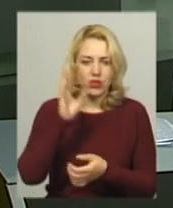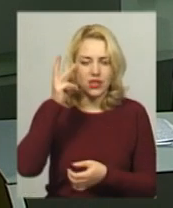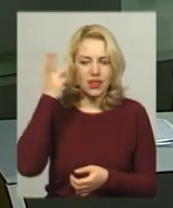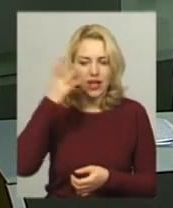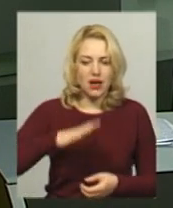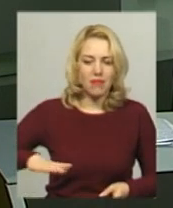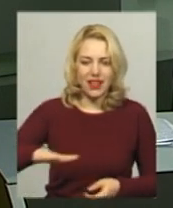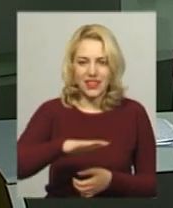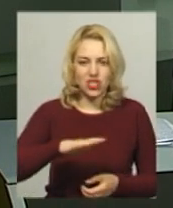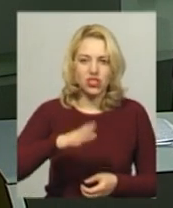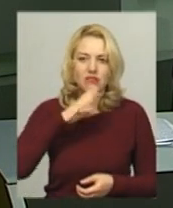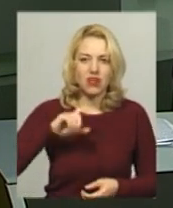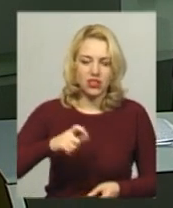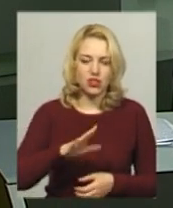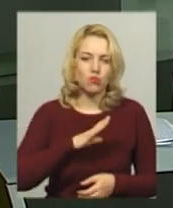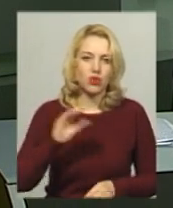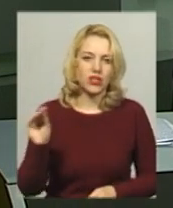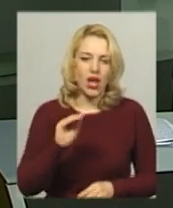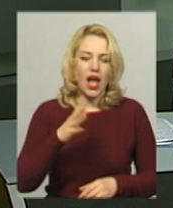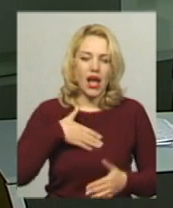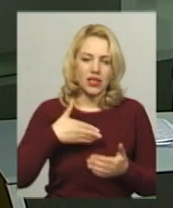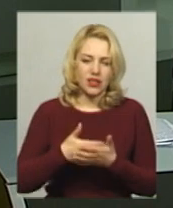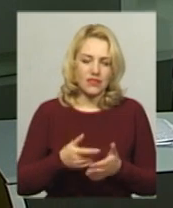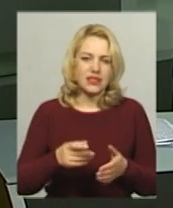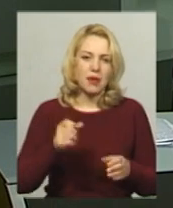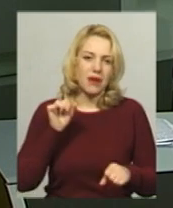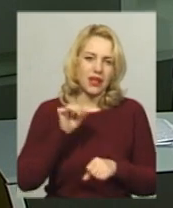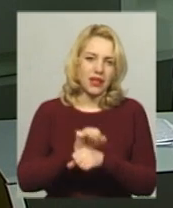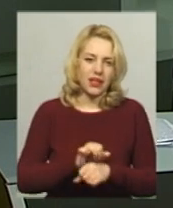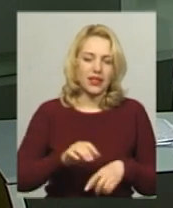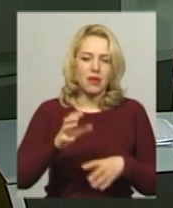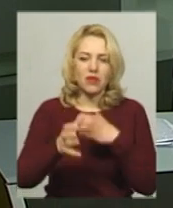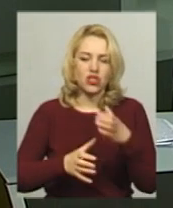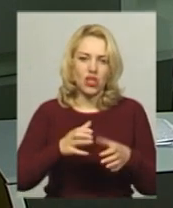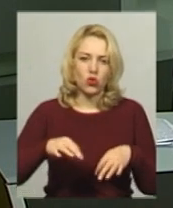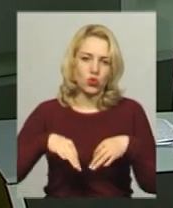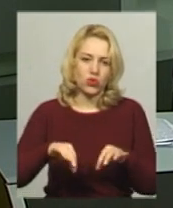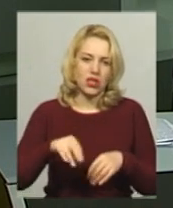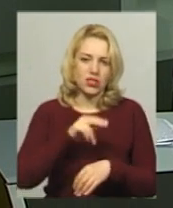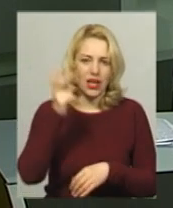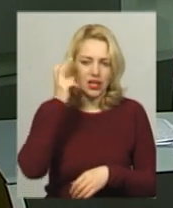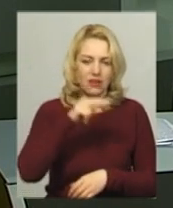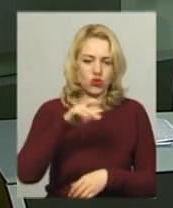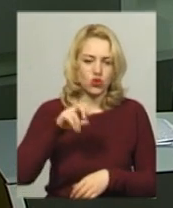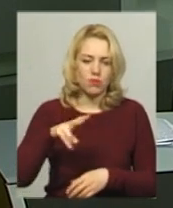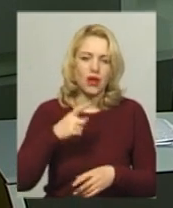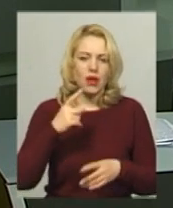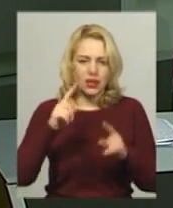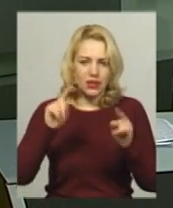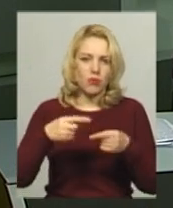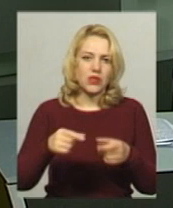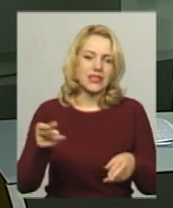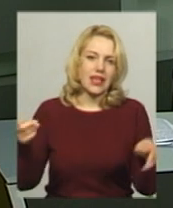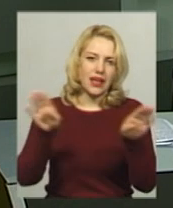Житомирщині. Активісти перекрили міжнародну трасу «Київчоп». Протестувальники вимагали призупинення роботи понінківської картонно-паперової